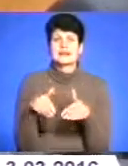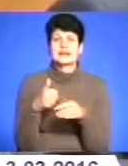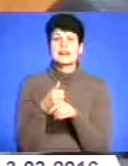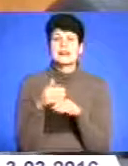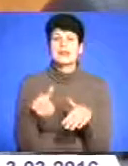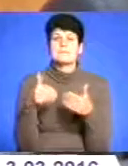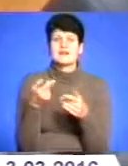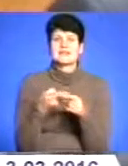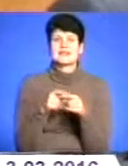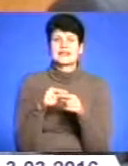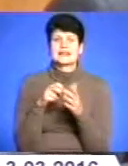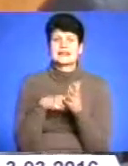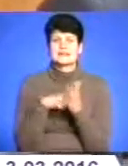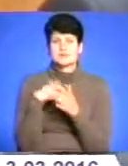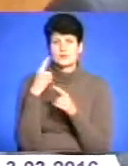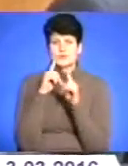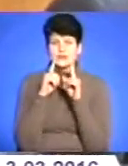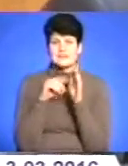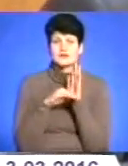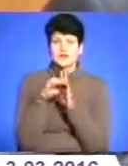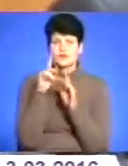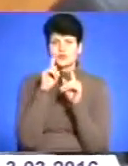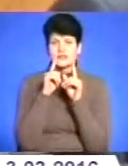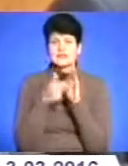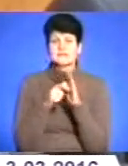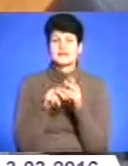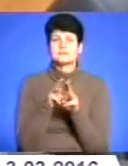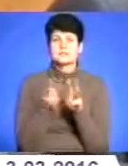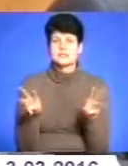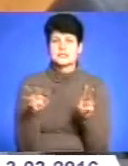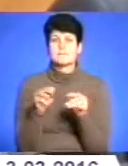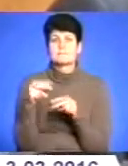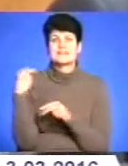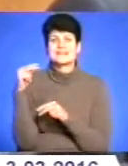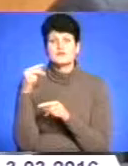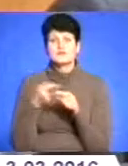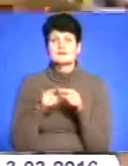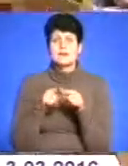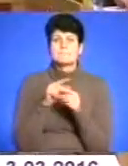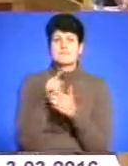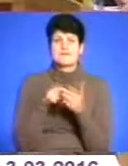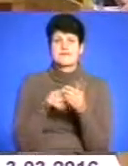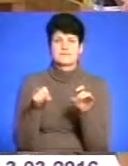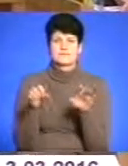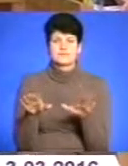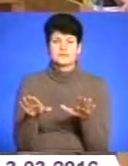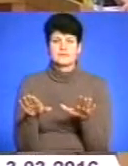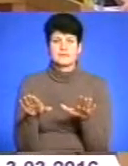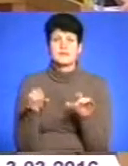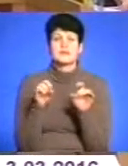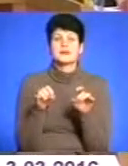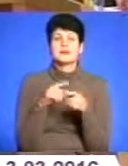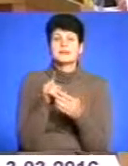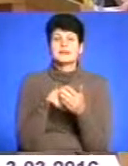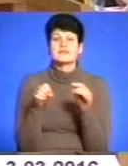лист від обласної ради на Верховну Раду, на Кабінет Міністрів, президента, щоб це питання врегулювати». Врегулювати питання намагаються